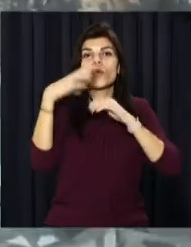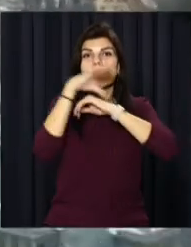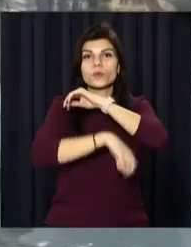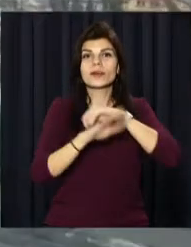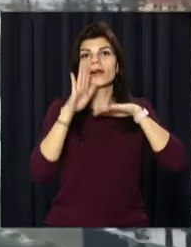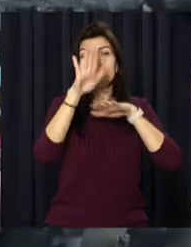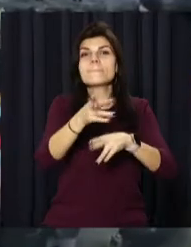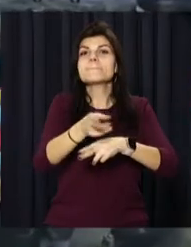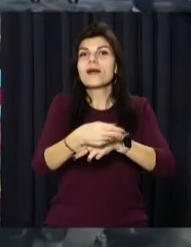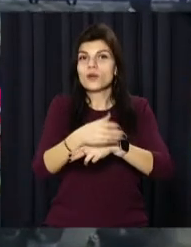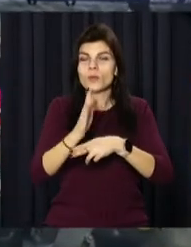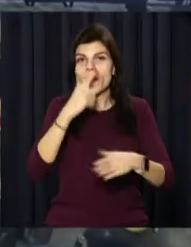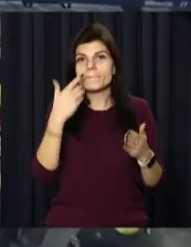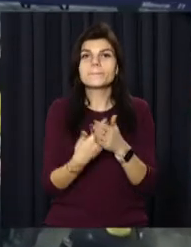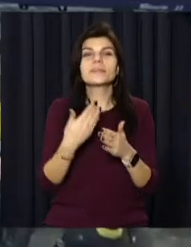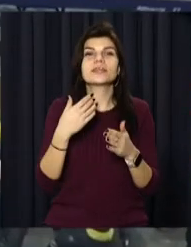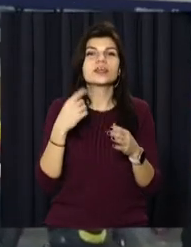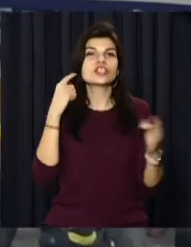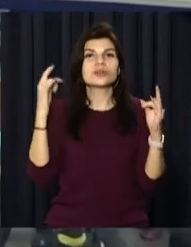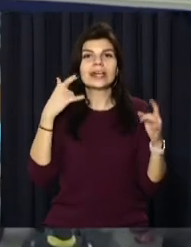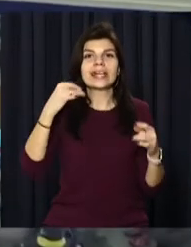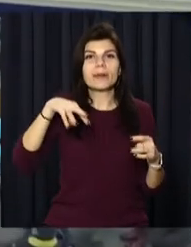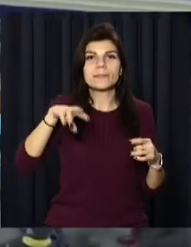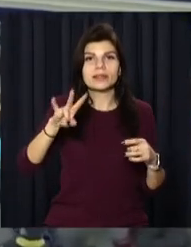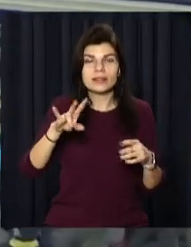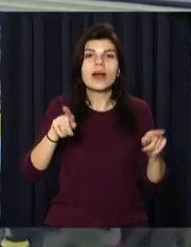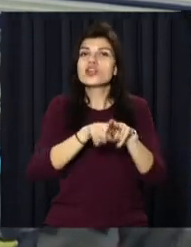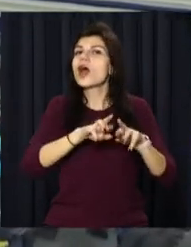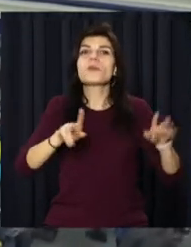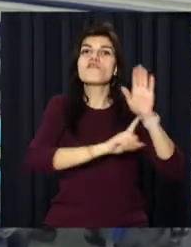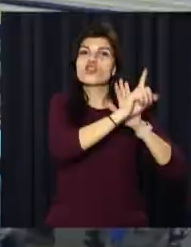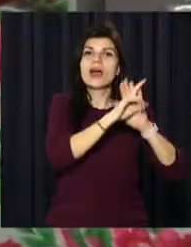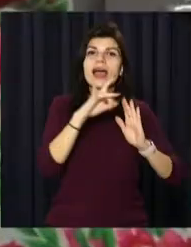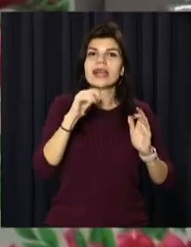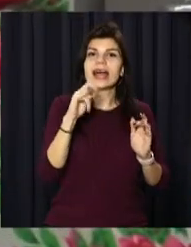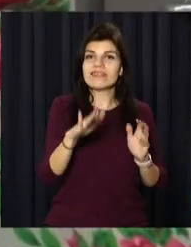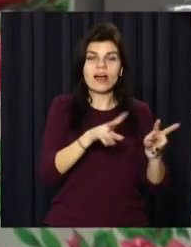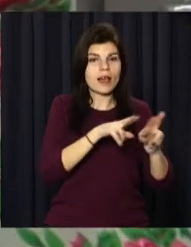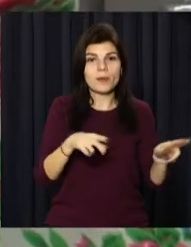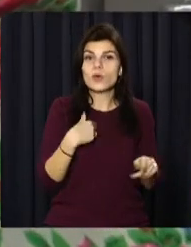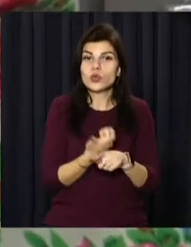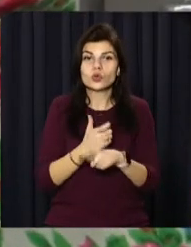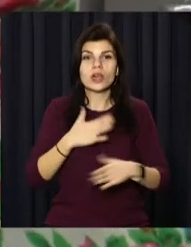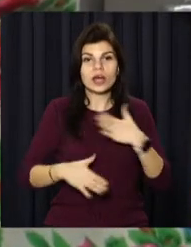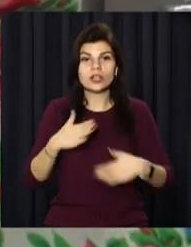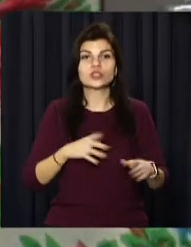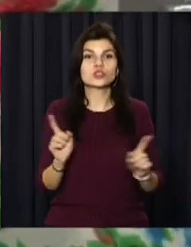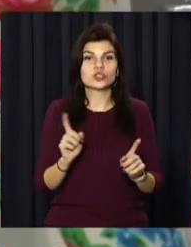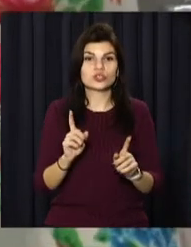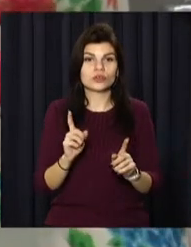зупинці у Маріуполі під державний гімн України, як це було і на початковій станції у Рахові. Ми дуже раді, щоб